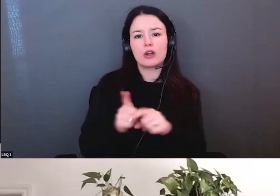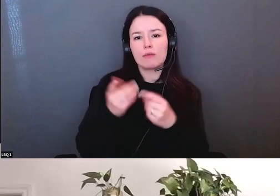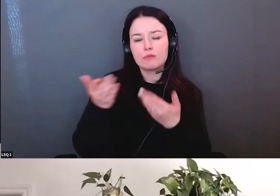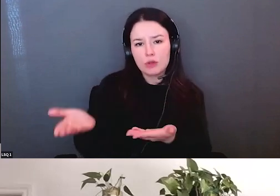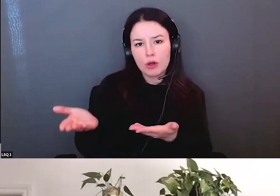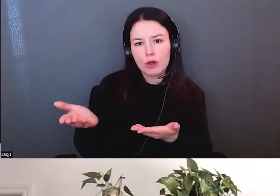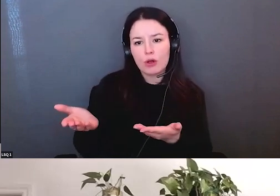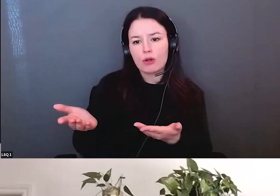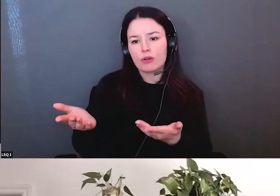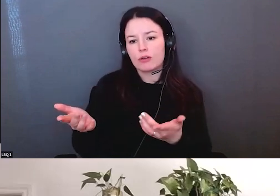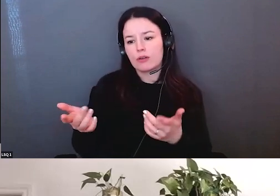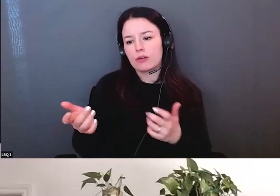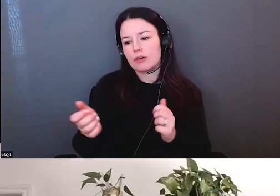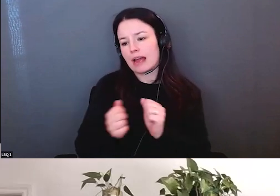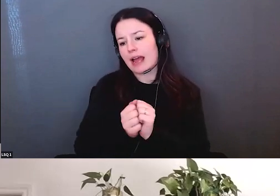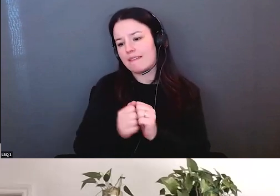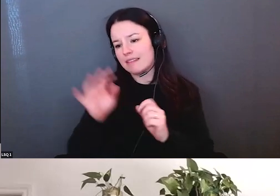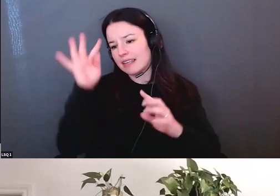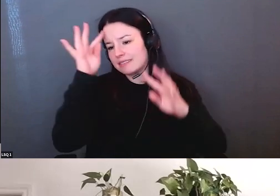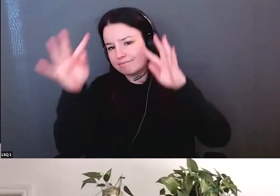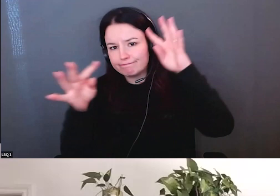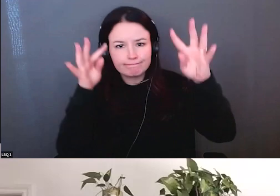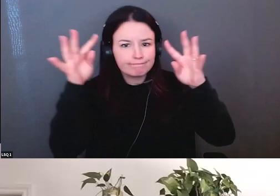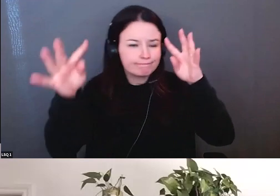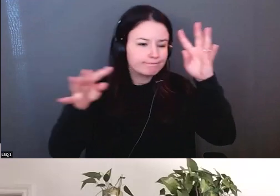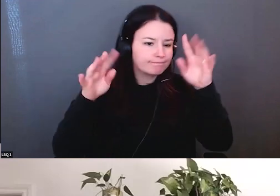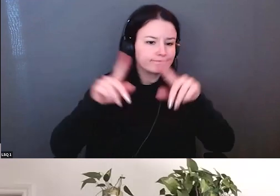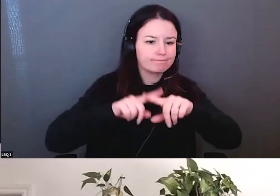et lorsqu'il a dit cela